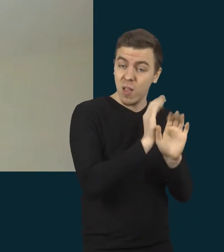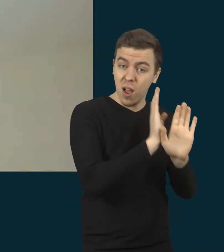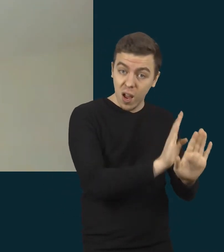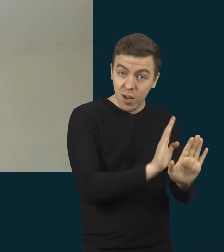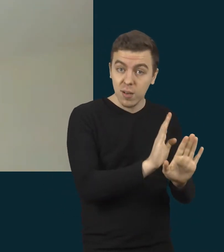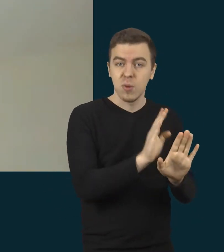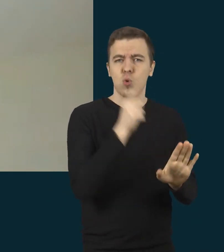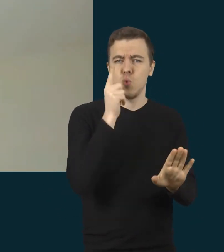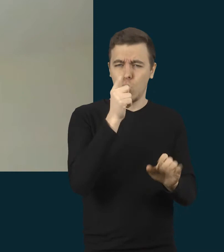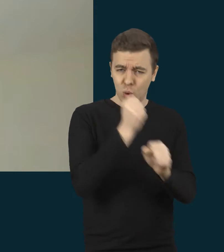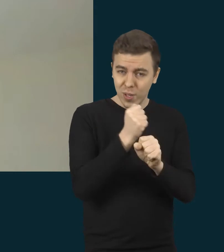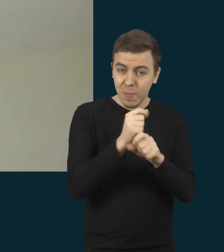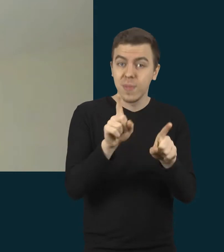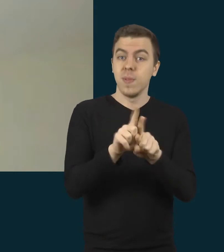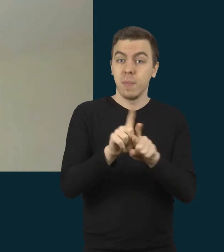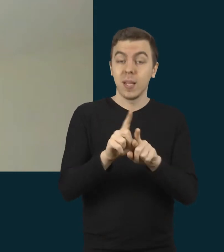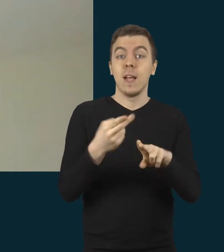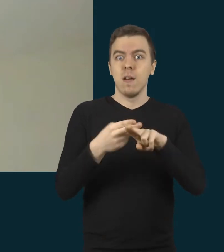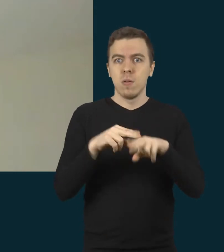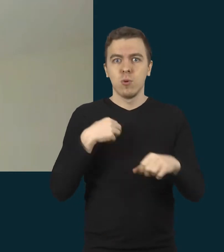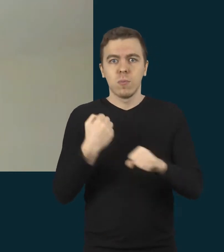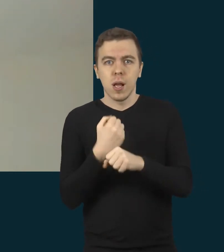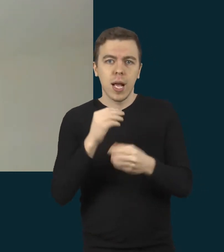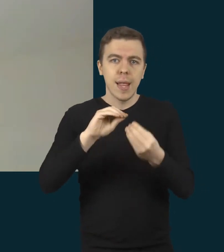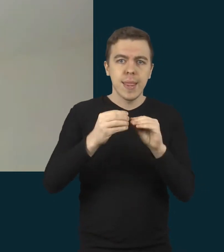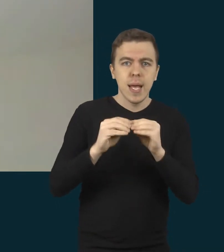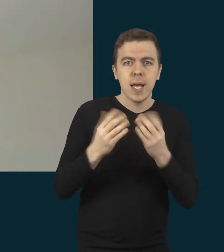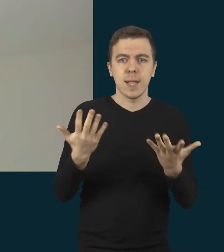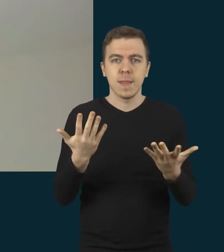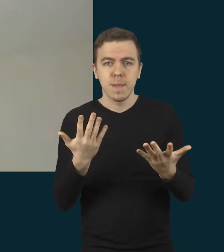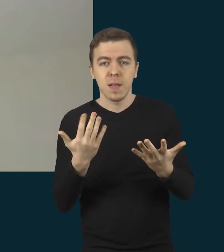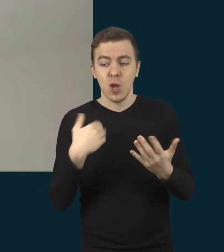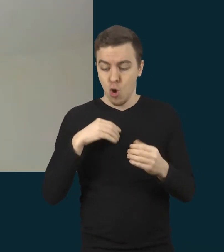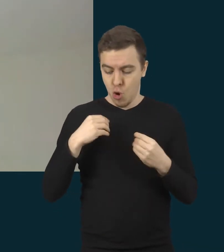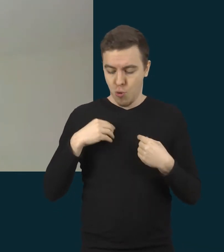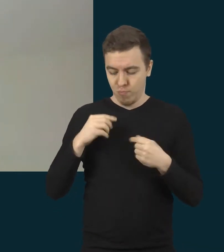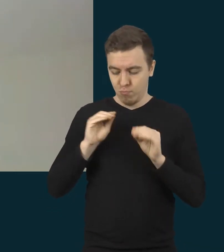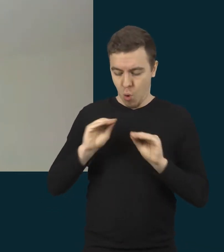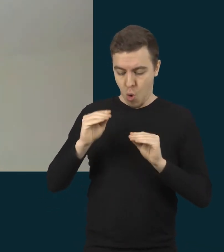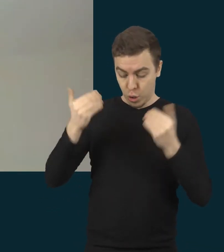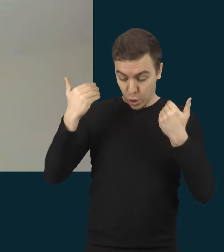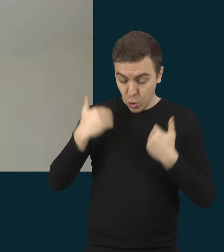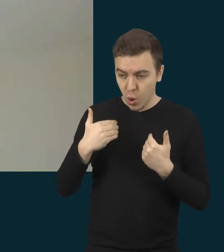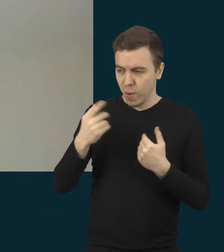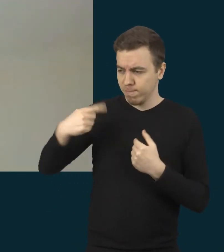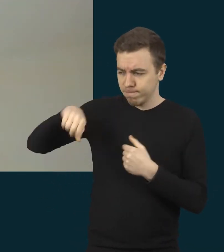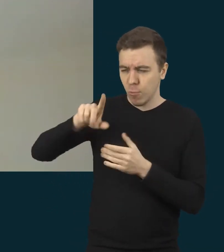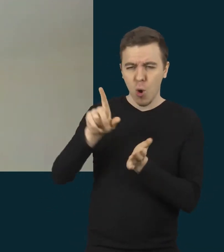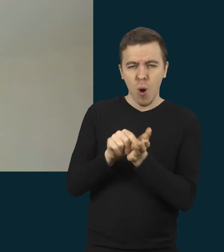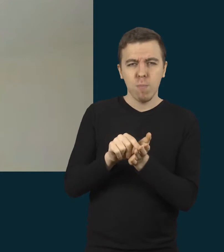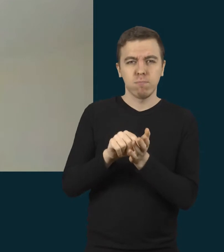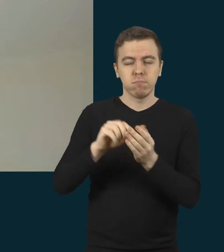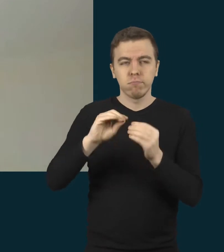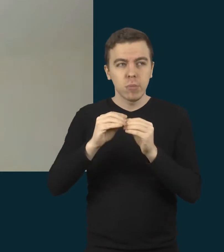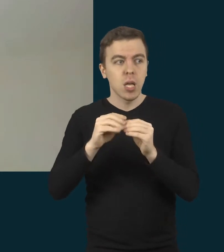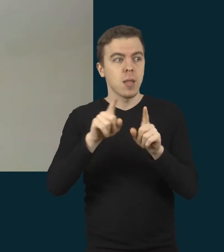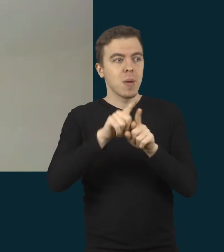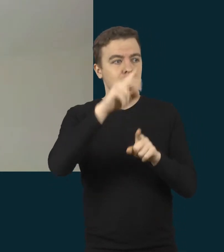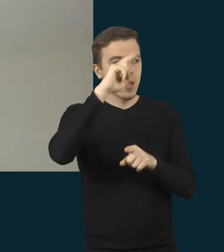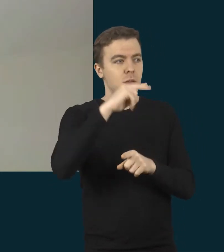tad tikrai turėjome derintę savo kaip mokytojų planus su tėvų planais.